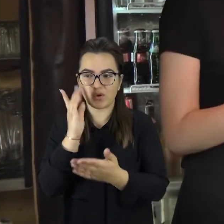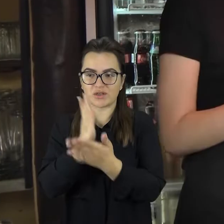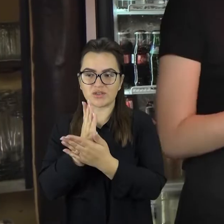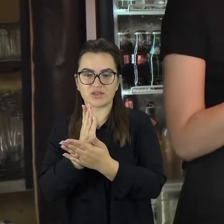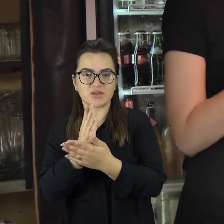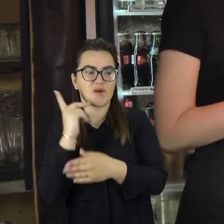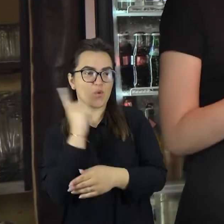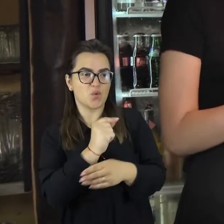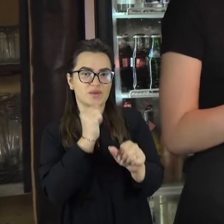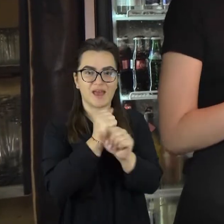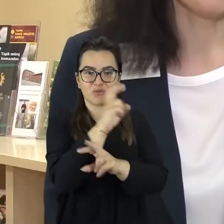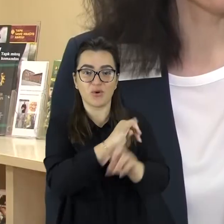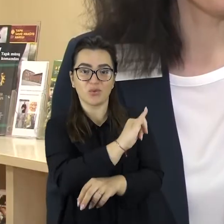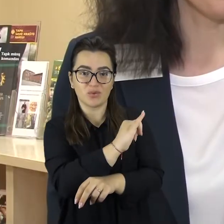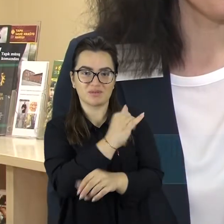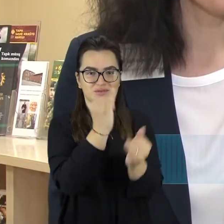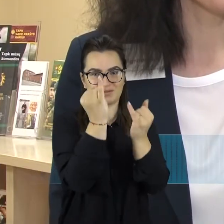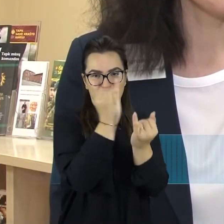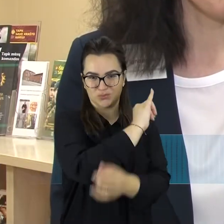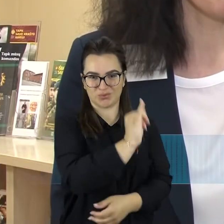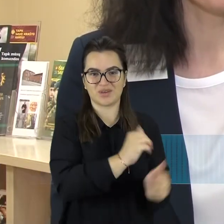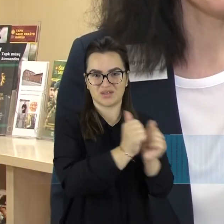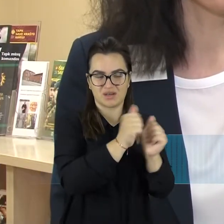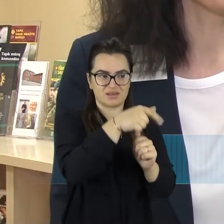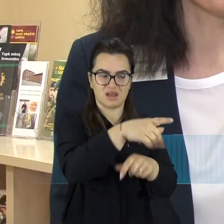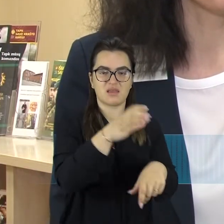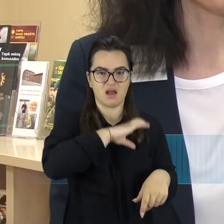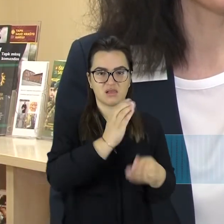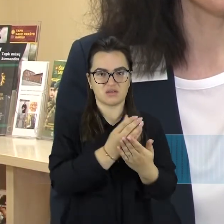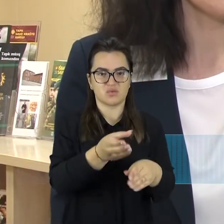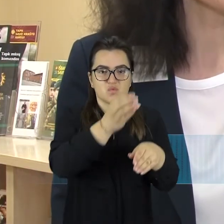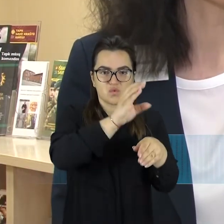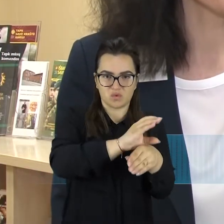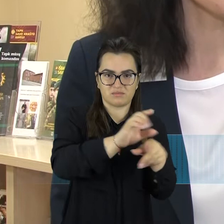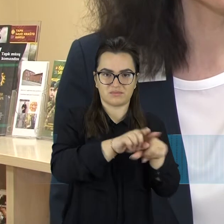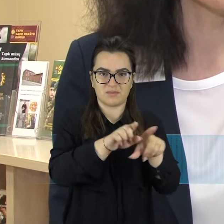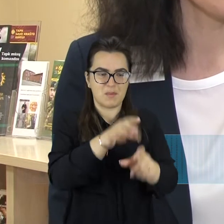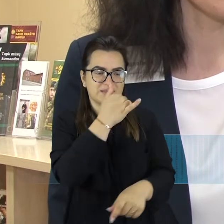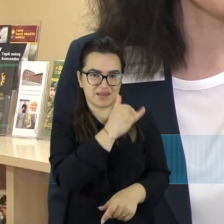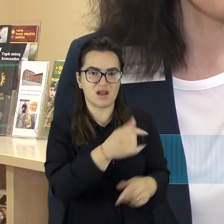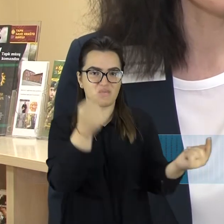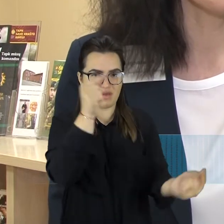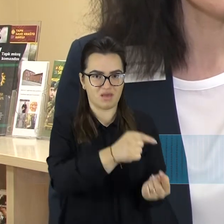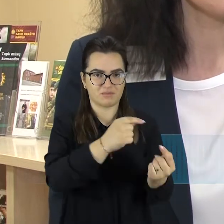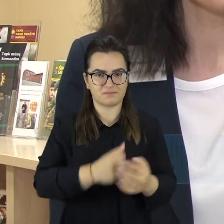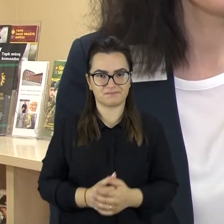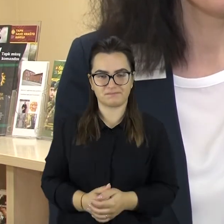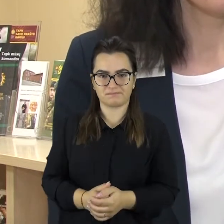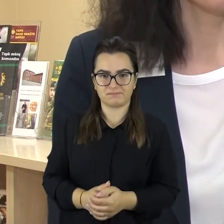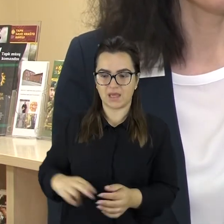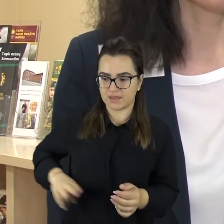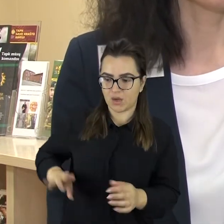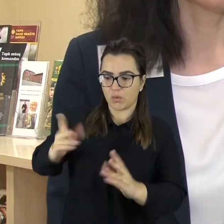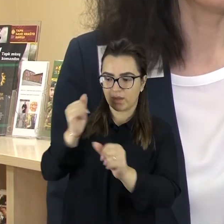vasara traukia į pajūrį, nes be abejo, įsidarbinimo galimybės didesnis ir uždarbis yra gerokai didesnis.